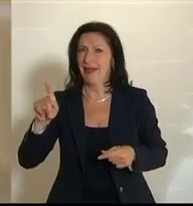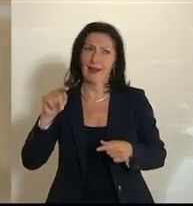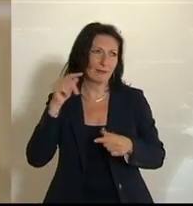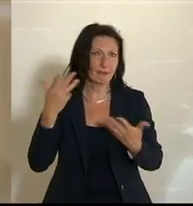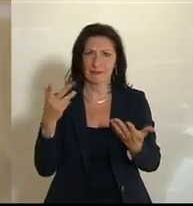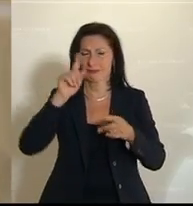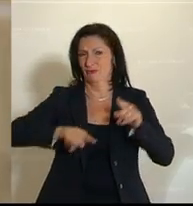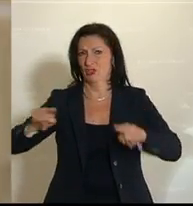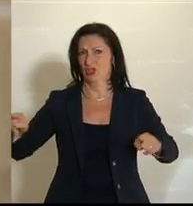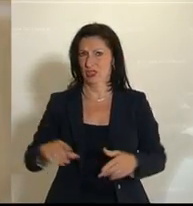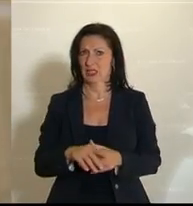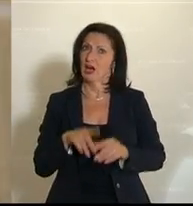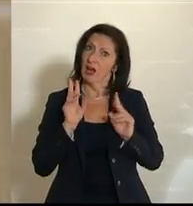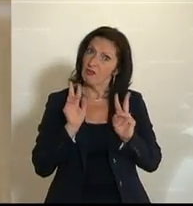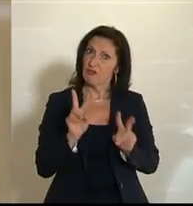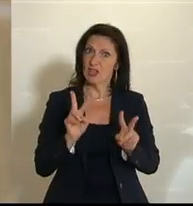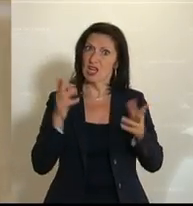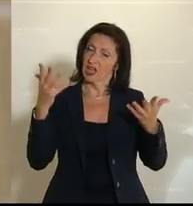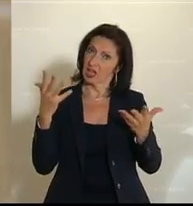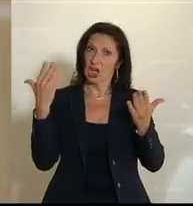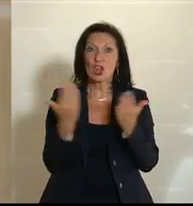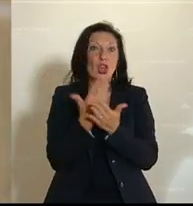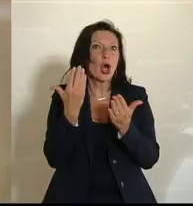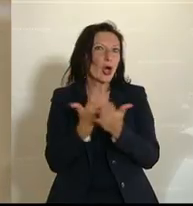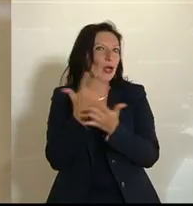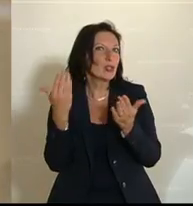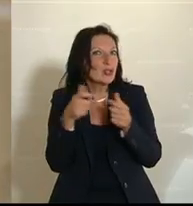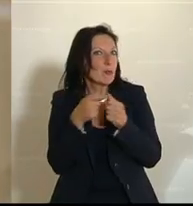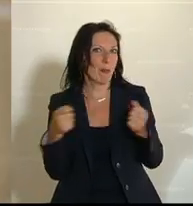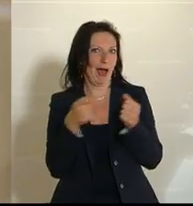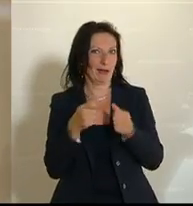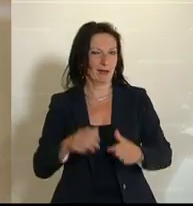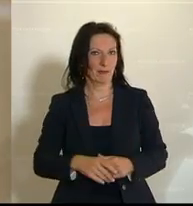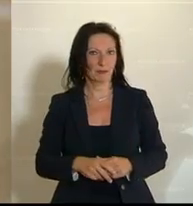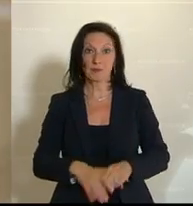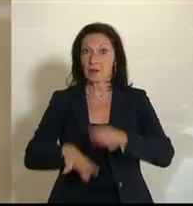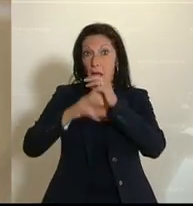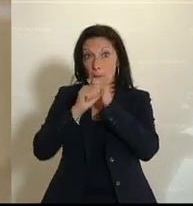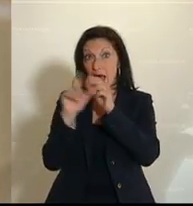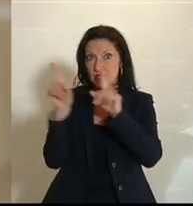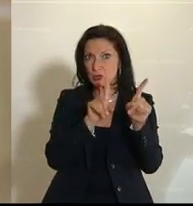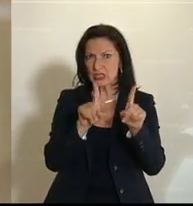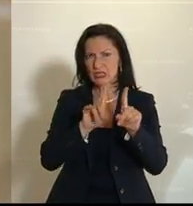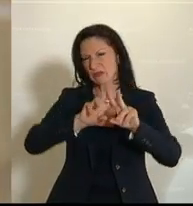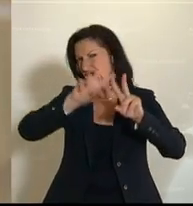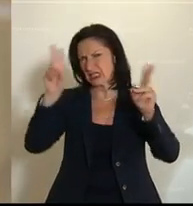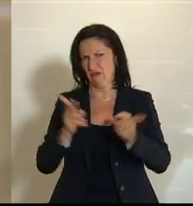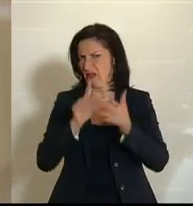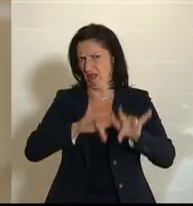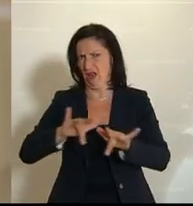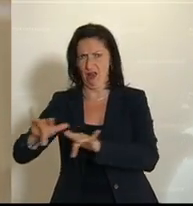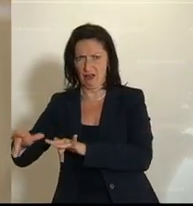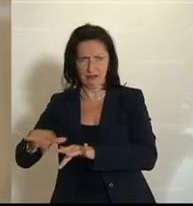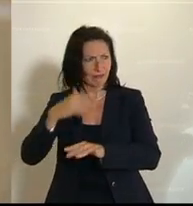Und es sind ganz, ganz spannende Neuaspekte auch zu entdecken. Blasmusik gibt es auf der ganzen Welt, eigentlich auf jedem